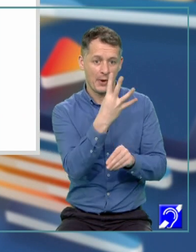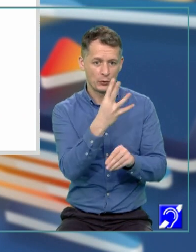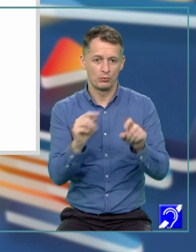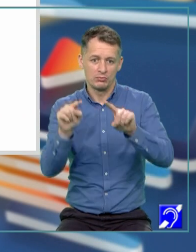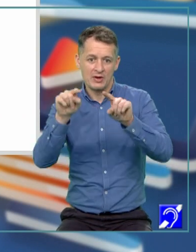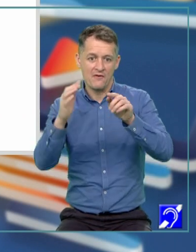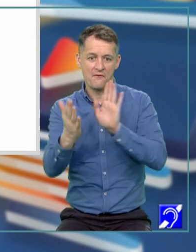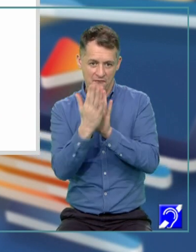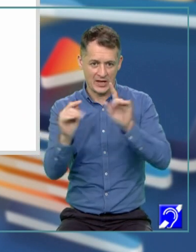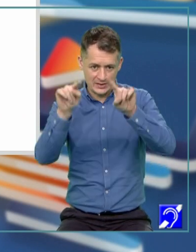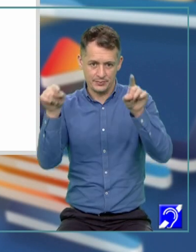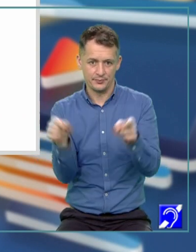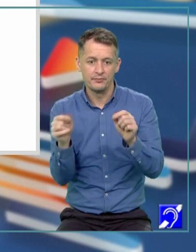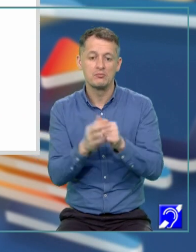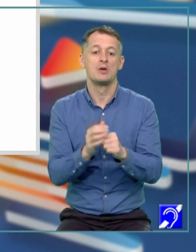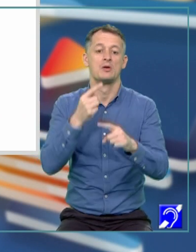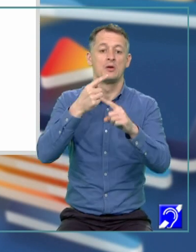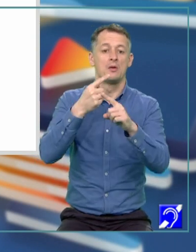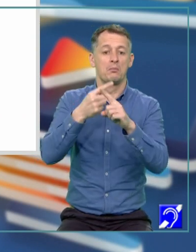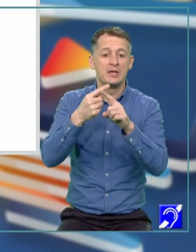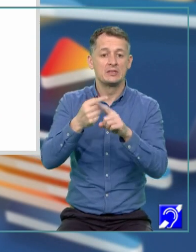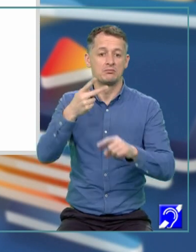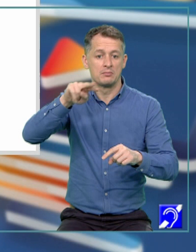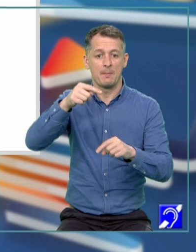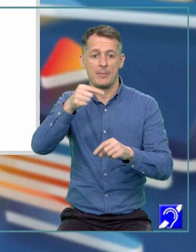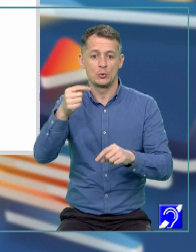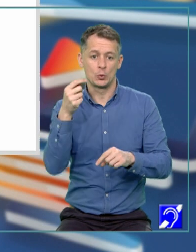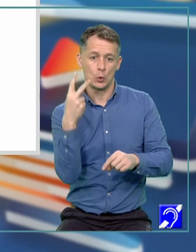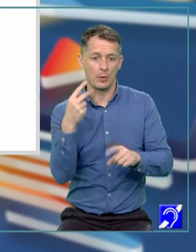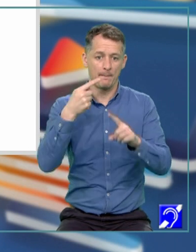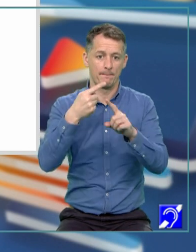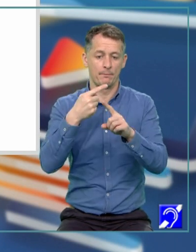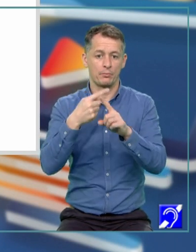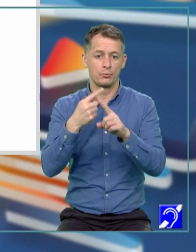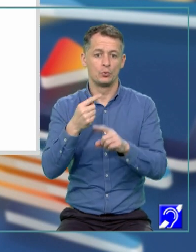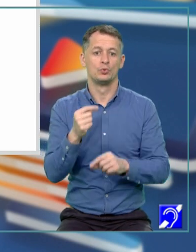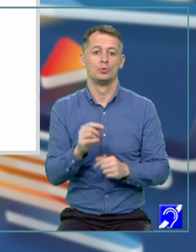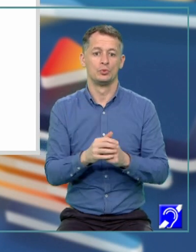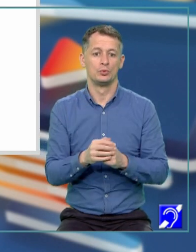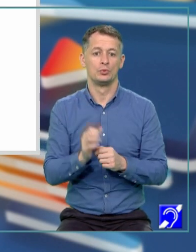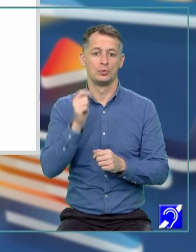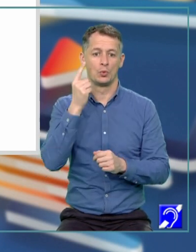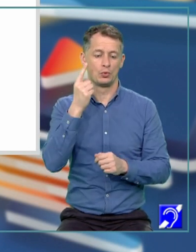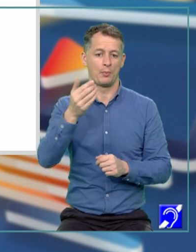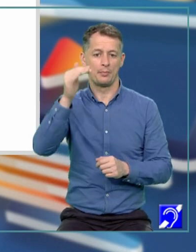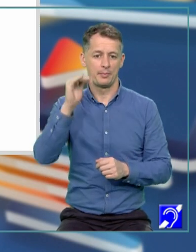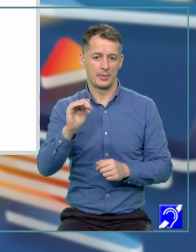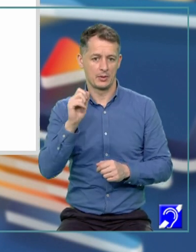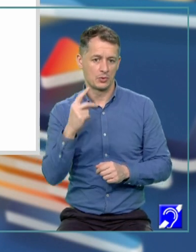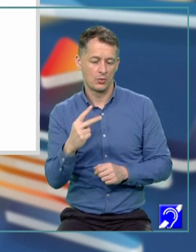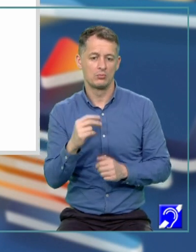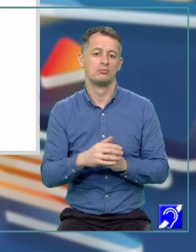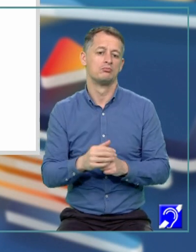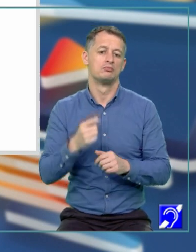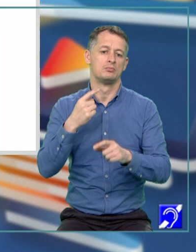lângă X pătrat minus X plus 1 pe 4, doar că P1 îl vom scrie printr-un artificiu